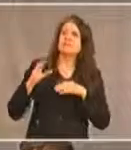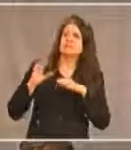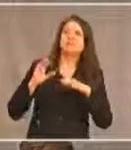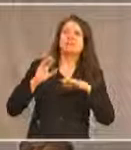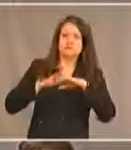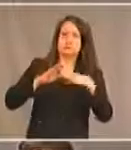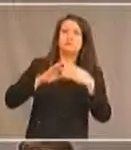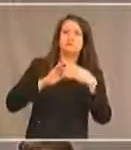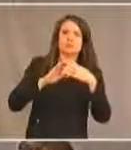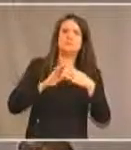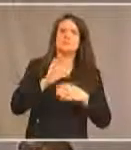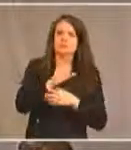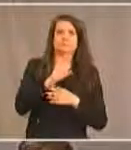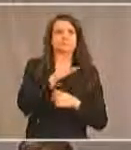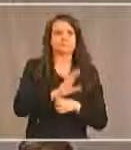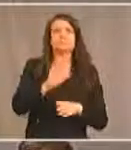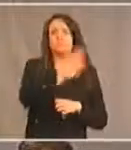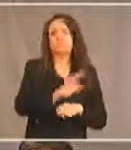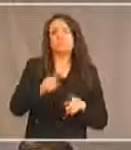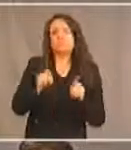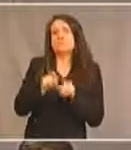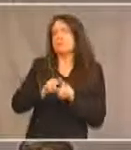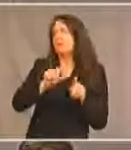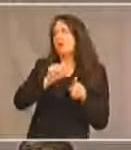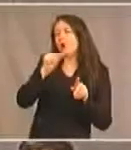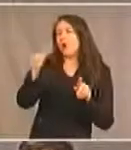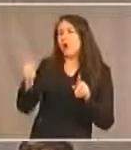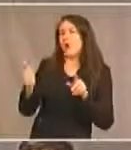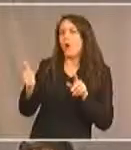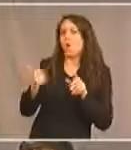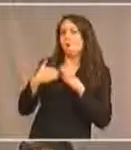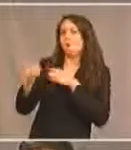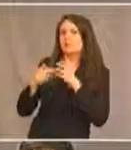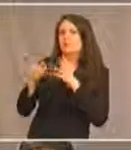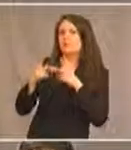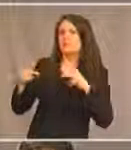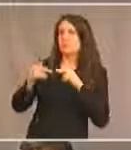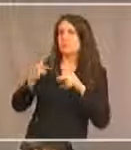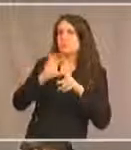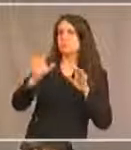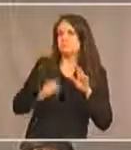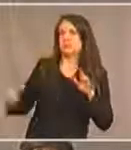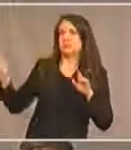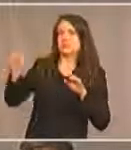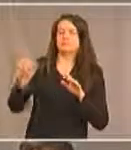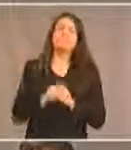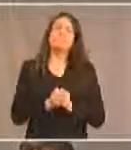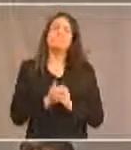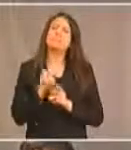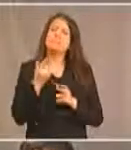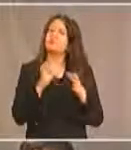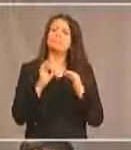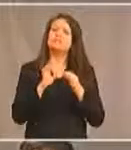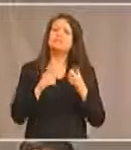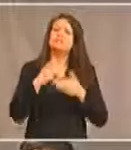communautés en Colombie-Britannique et ailleurs au pays. Donc, un petit aperçu des